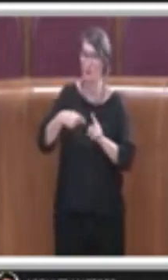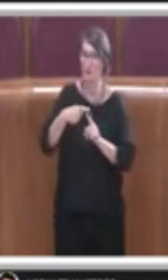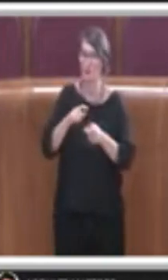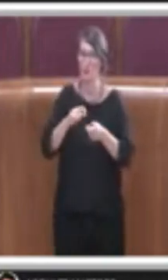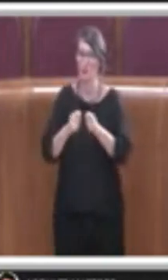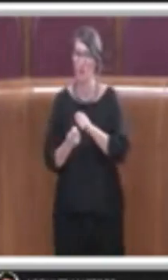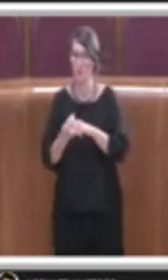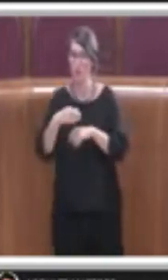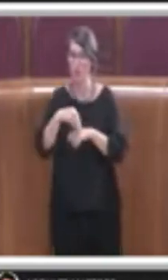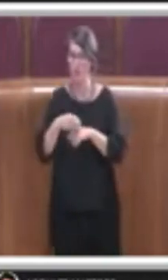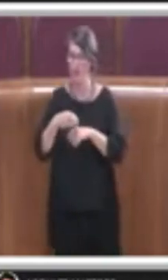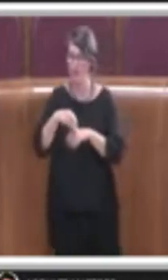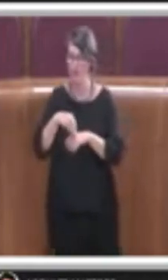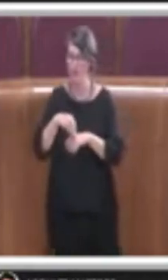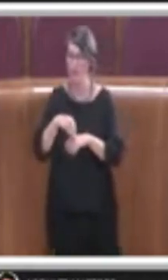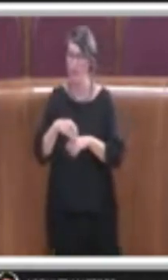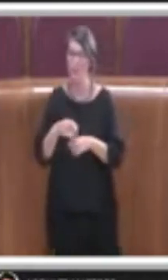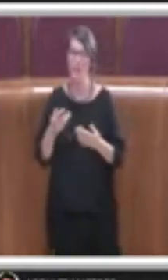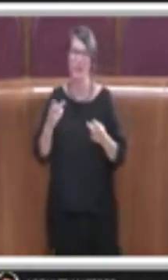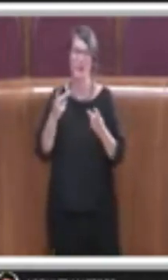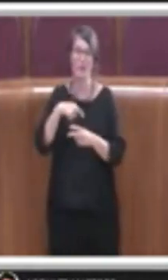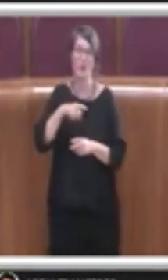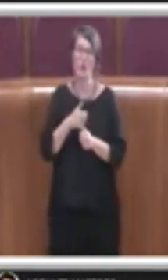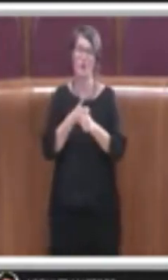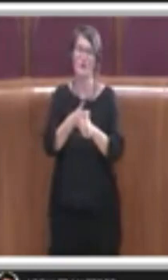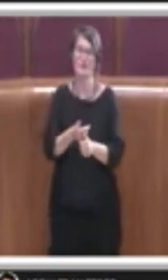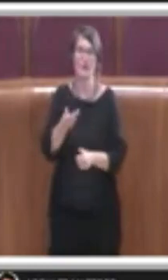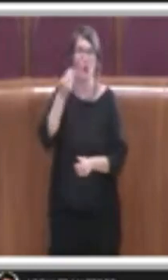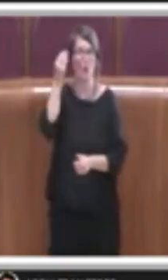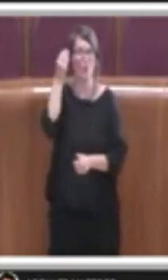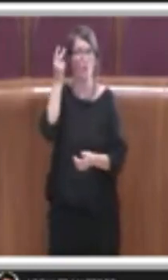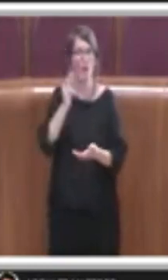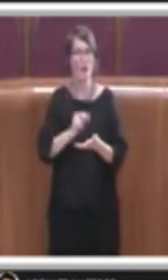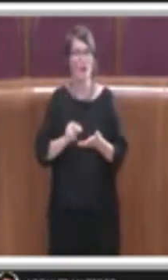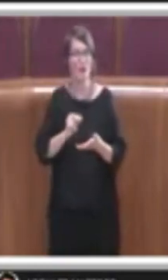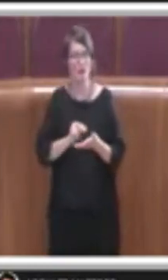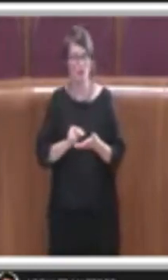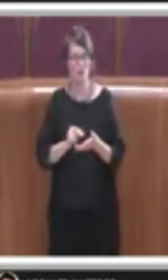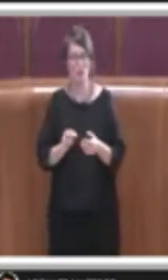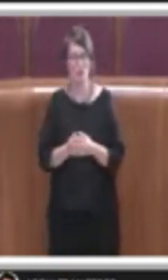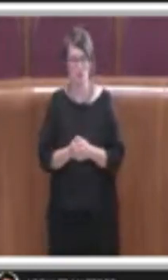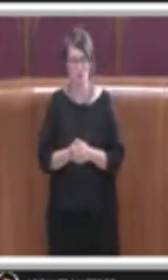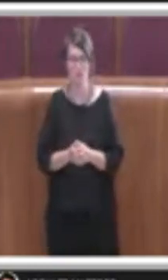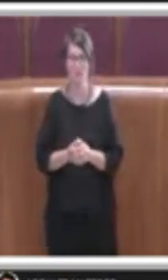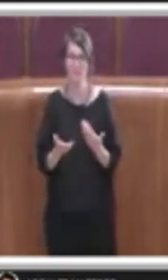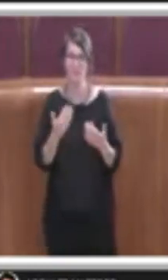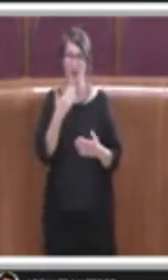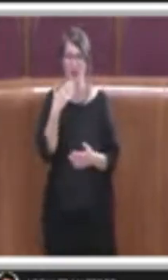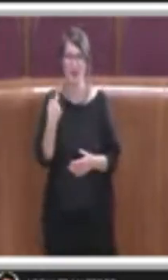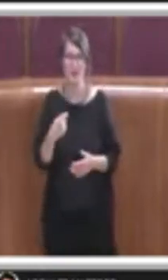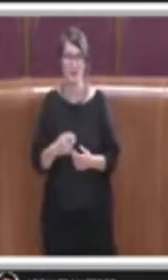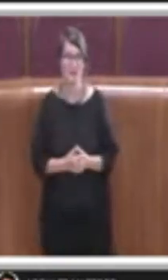uffici nel rispetto anche di questo importante lavoro che abbiamo deciso di sostenere con forza. Grazie Presidente.